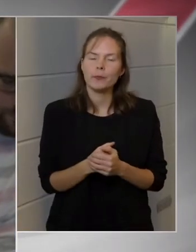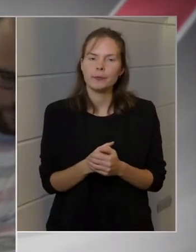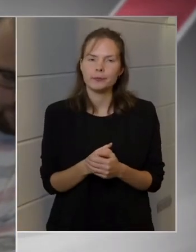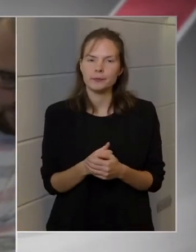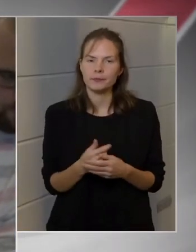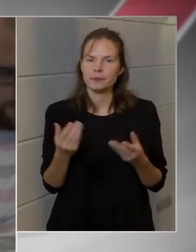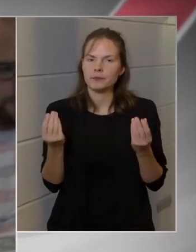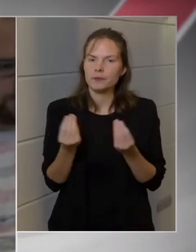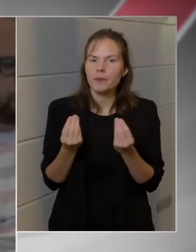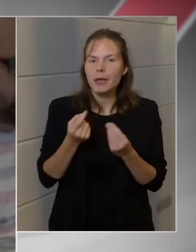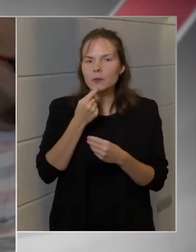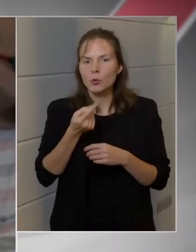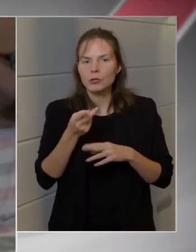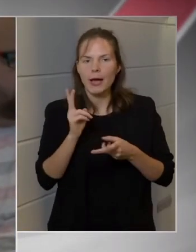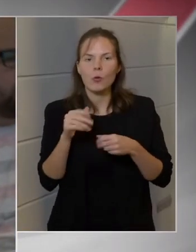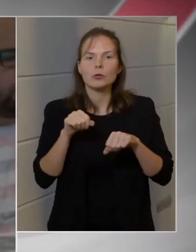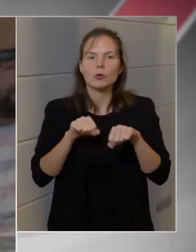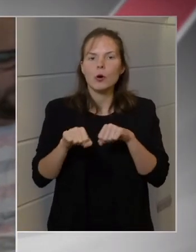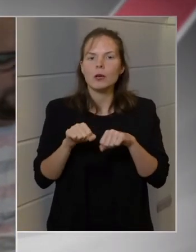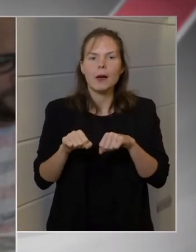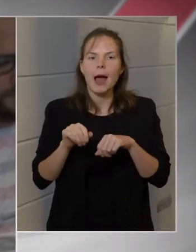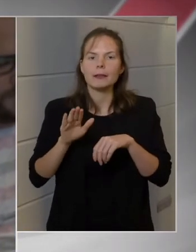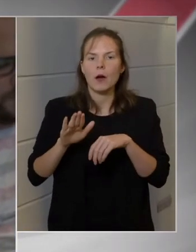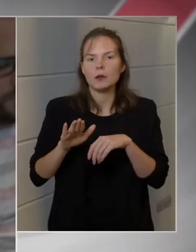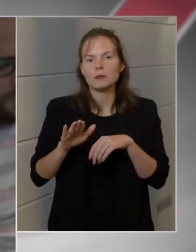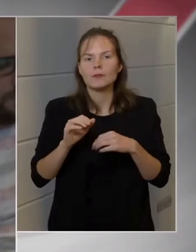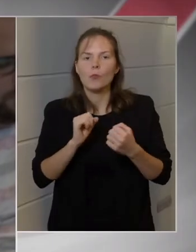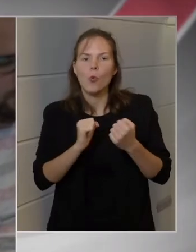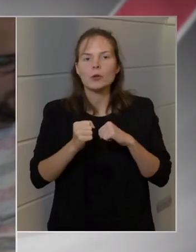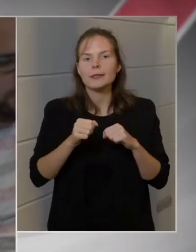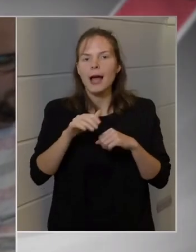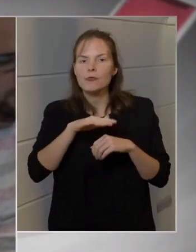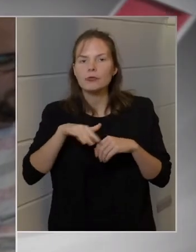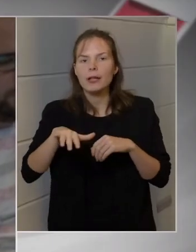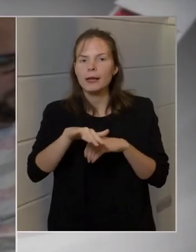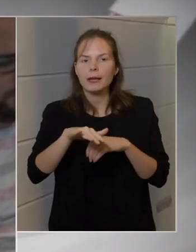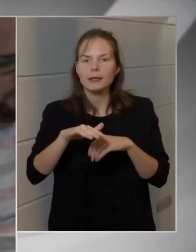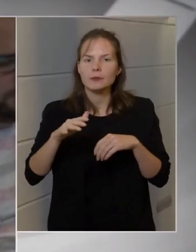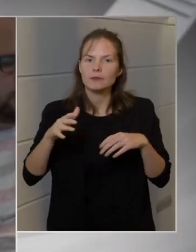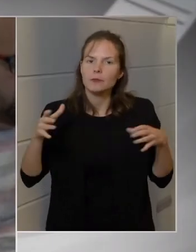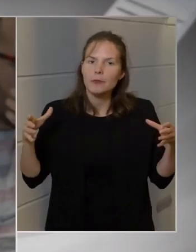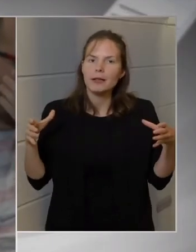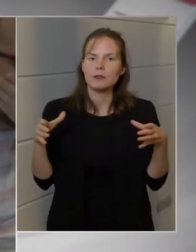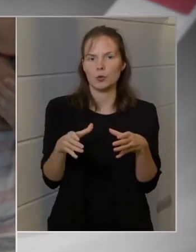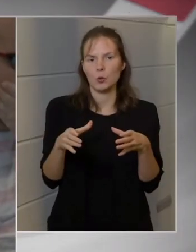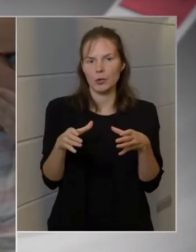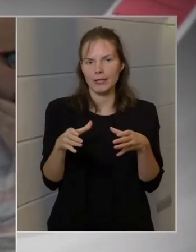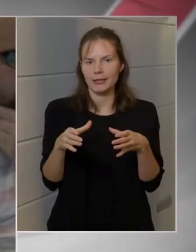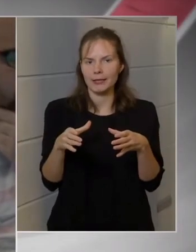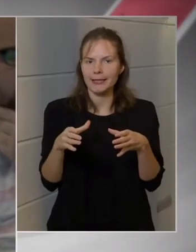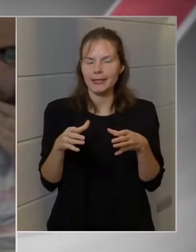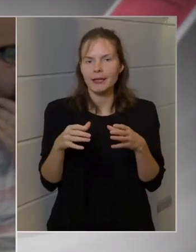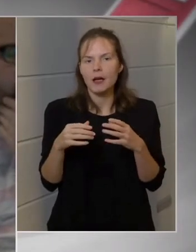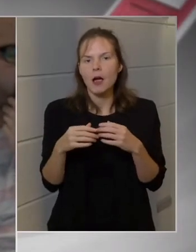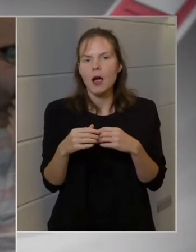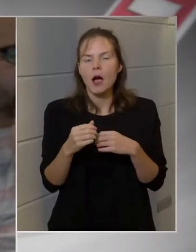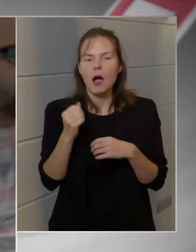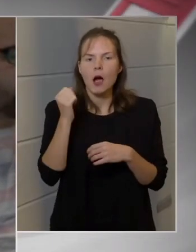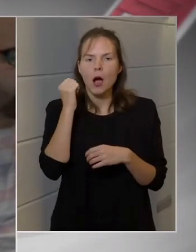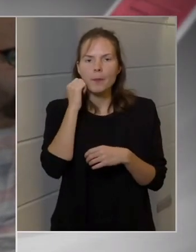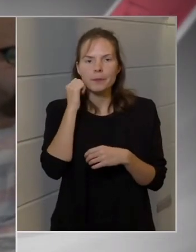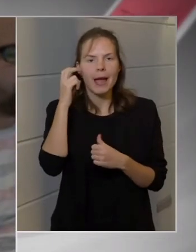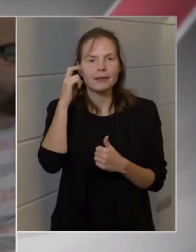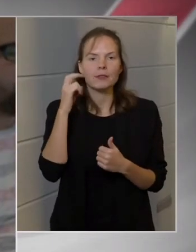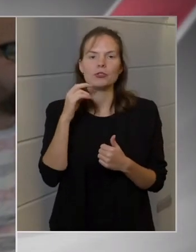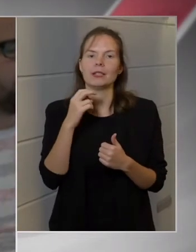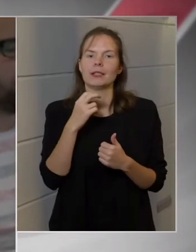miért mondták, hogy a kormánynak a mozgásterét beszűkítette a megyesi és a